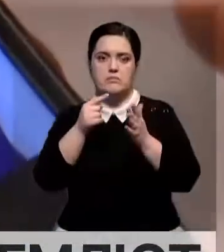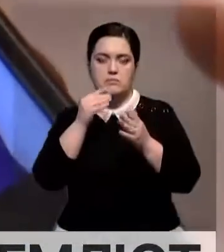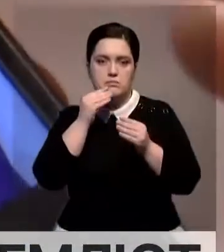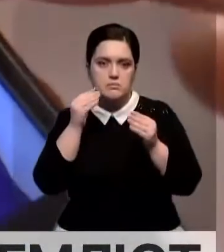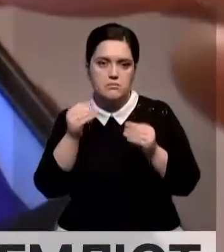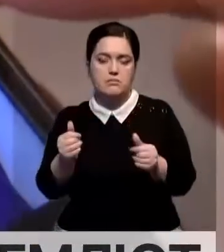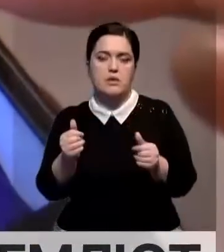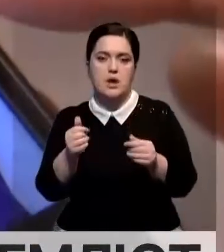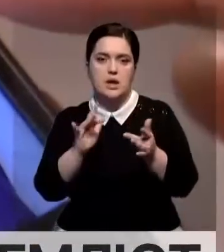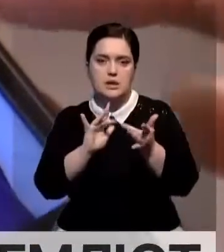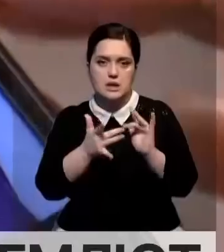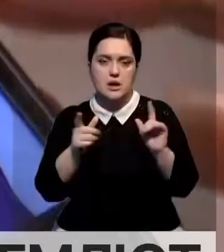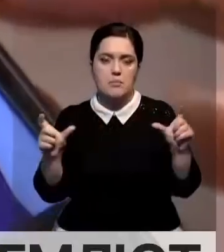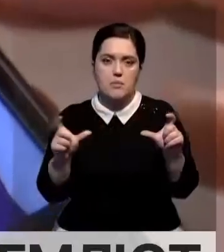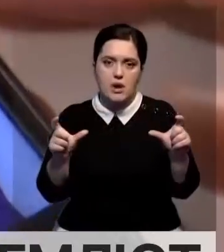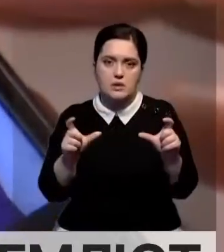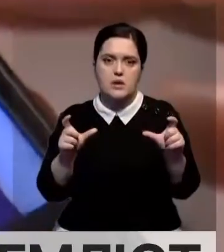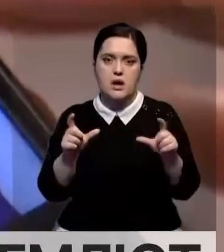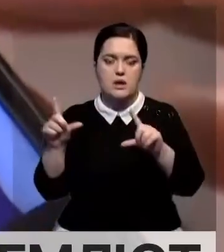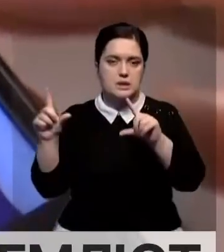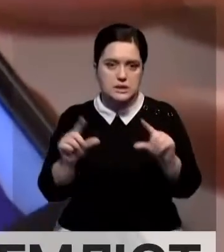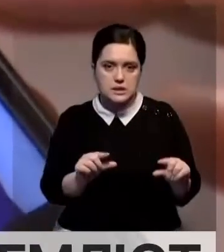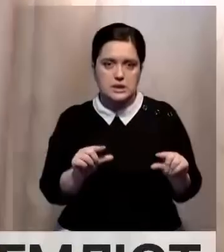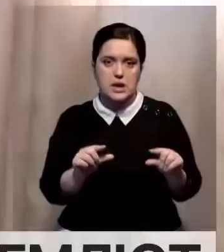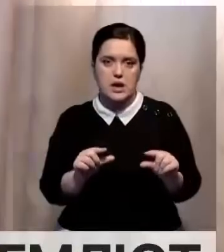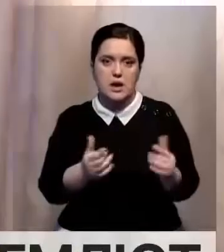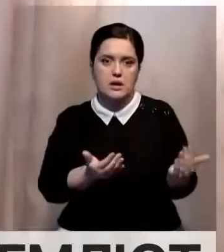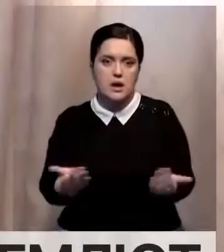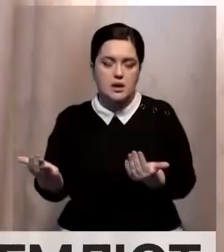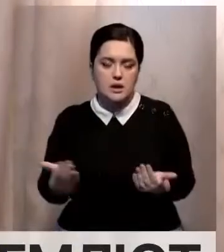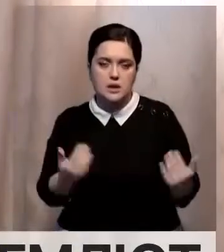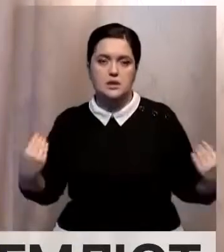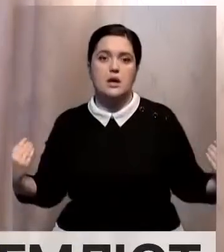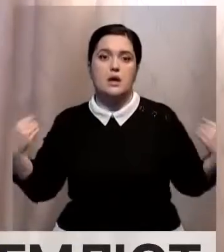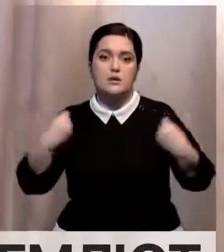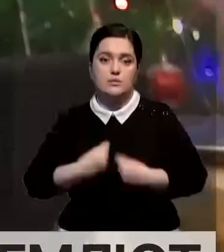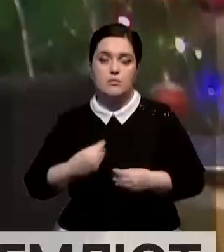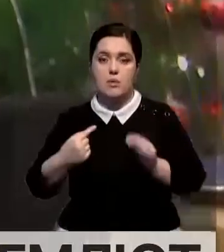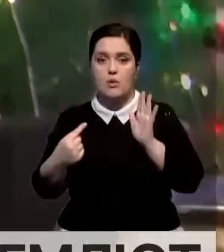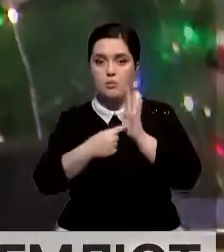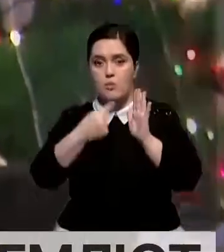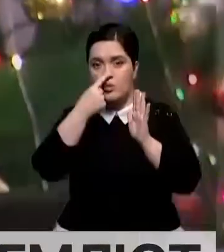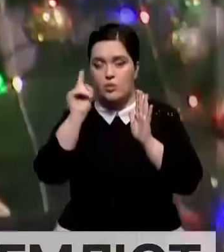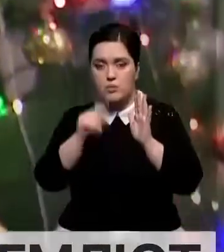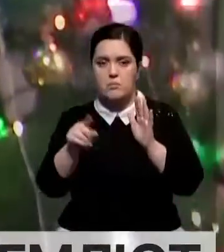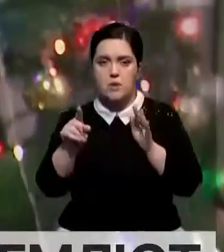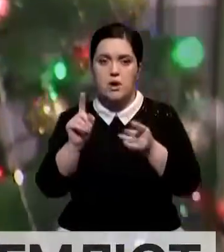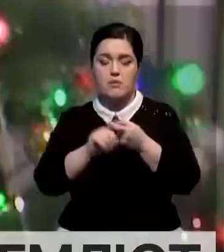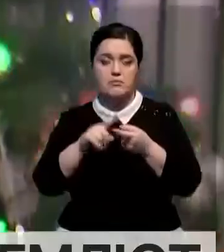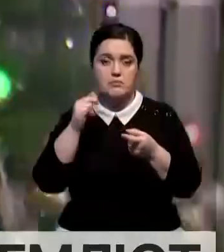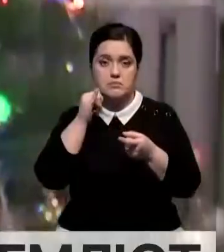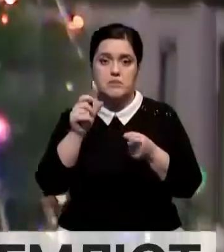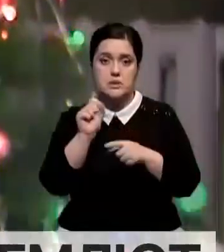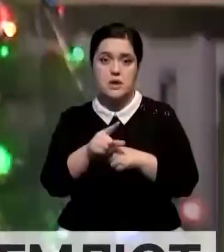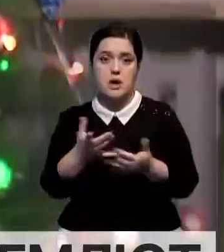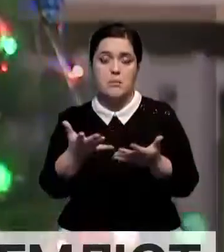предложение. Интернет-магазин предлагал с хорошей скидкой горнолыжный костюм. Под публикацией был указан номер. Арина связалась, заказ